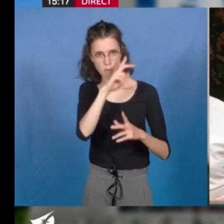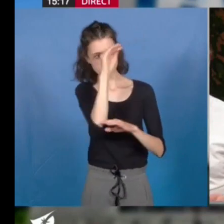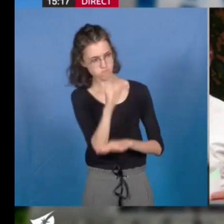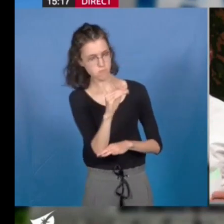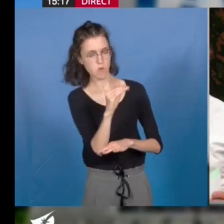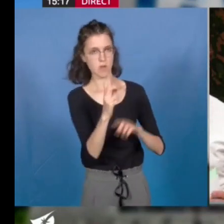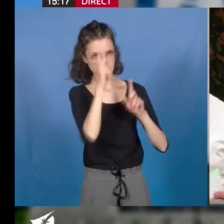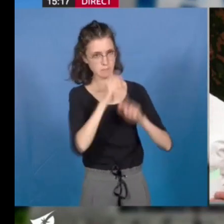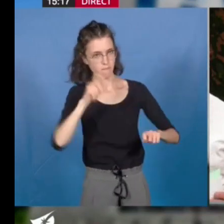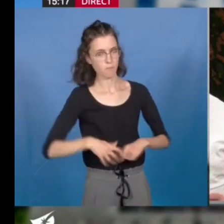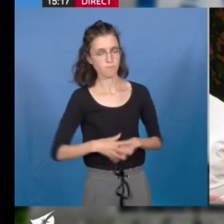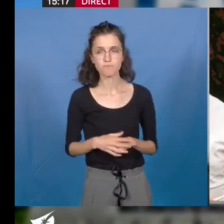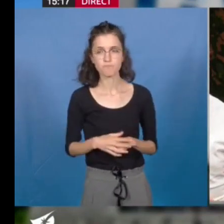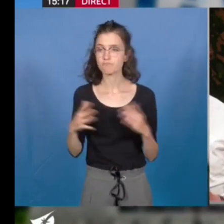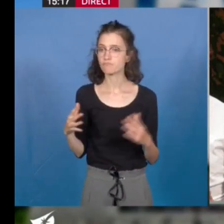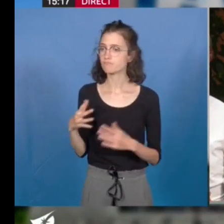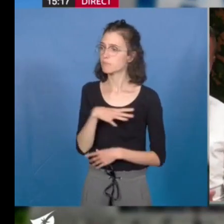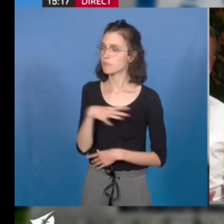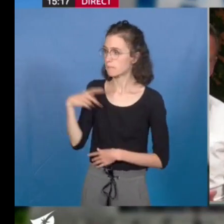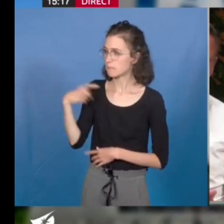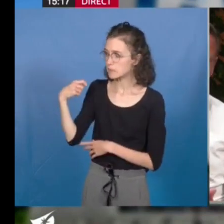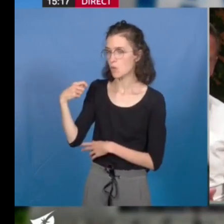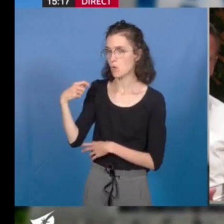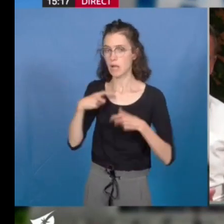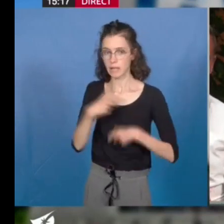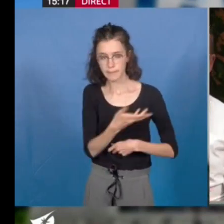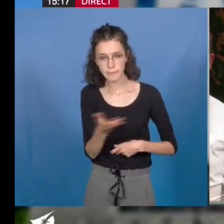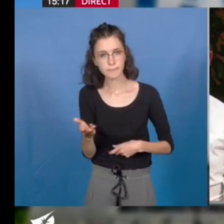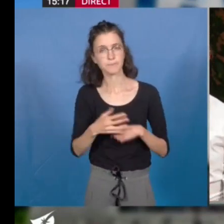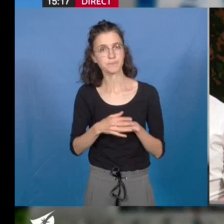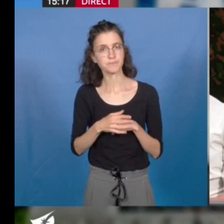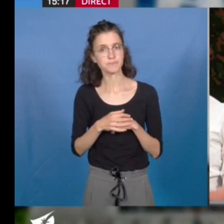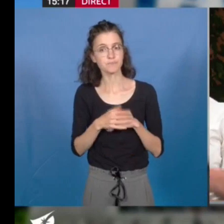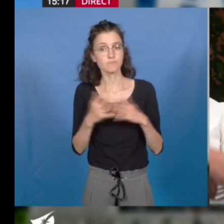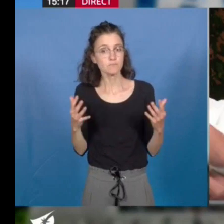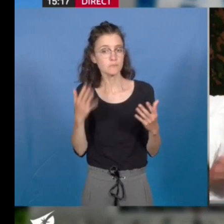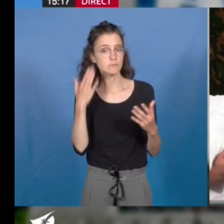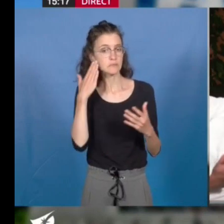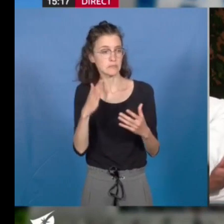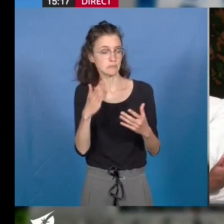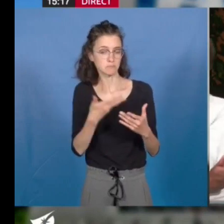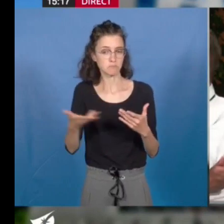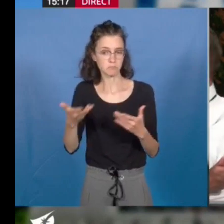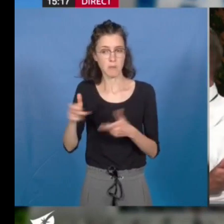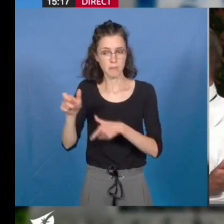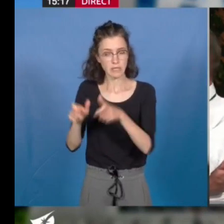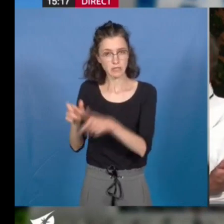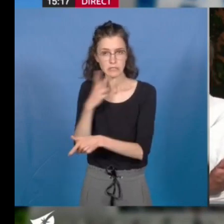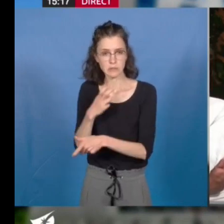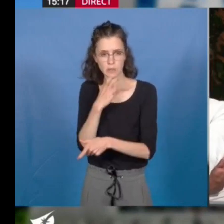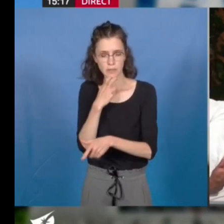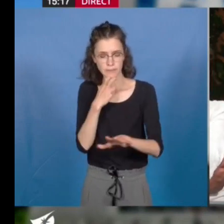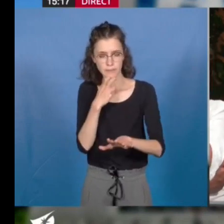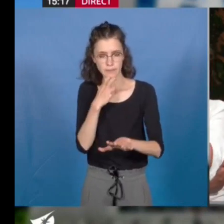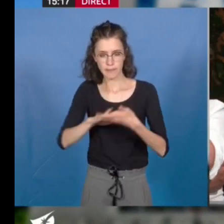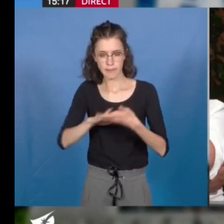La santé de nos concitoyens est un bien précieux et la collectivité, excusez-moi,